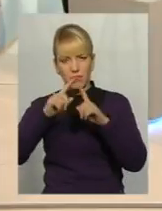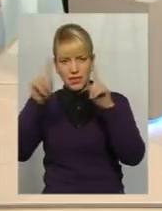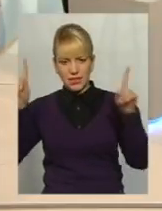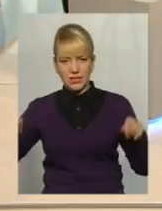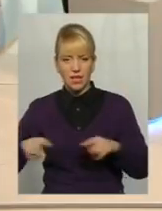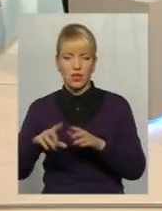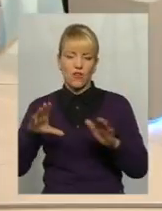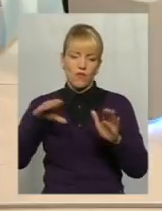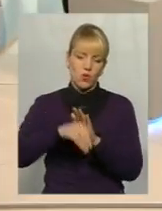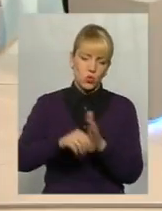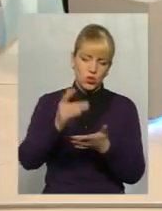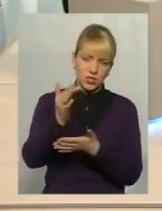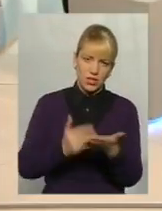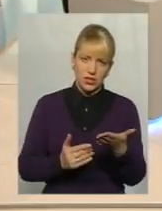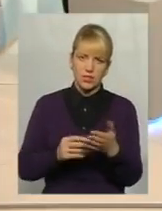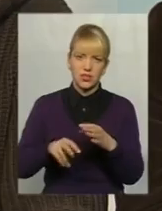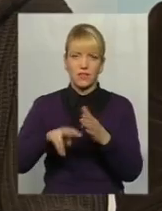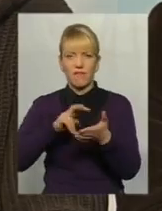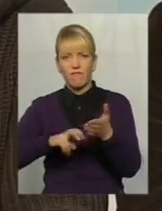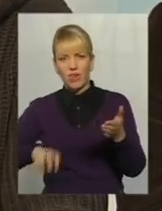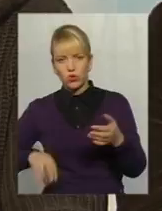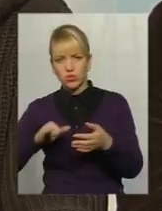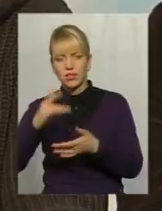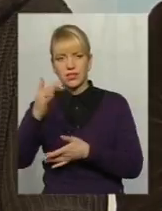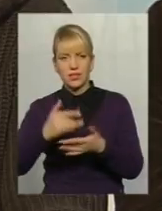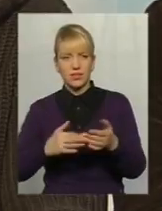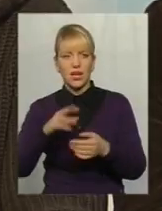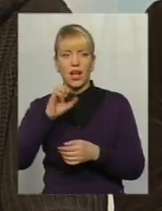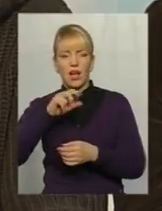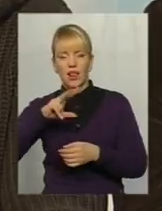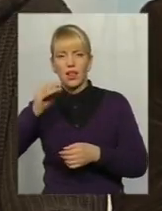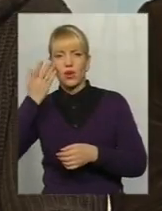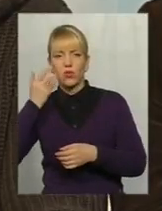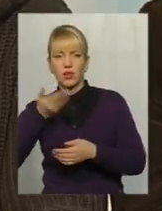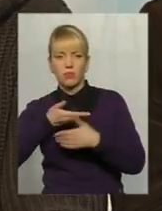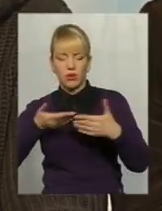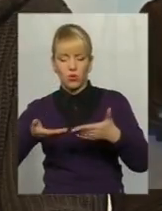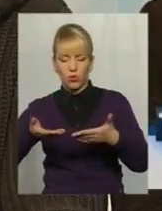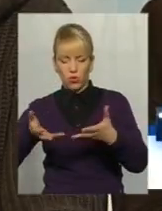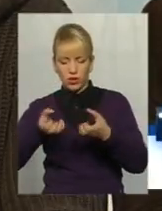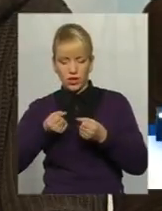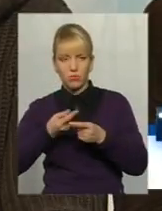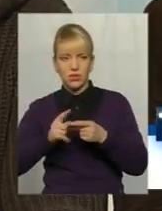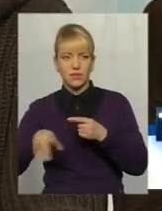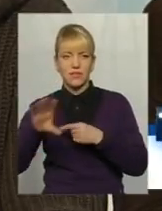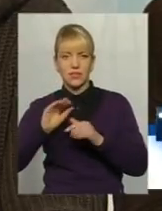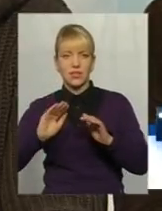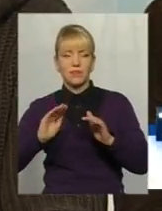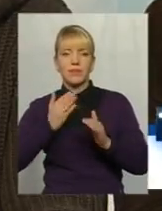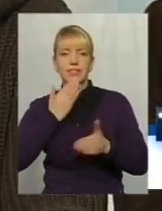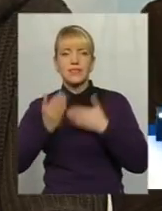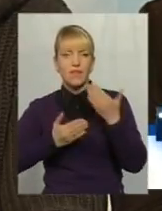реєстр, виключення. Але коли ми отримуємо ці всі звернення, звісно ж, після того